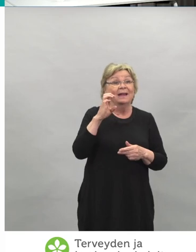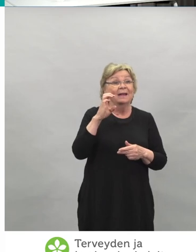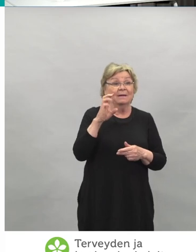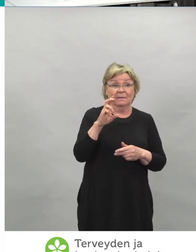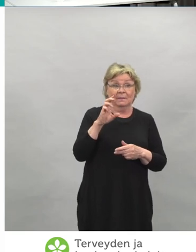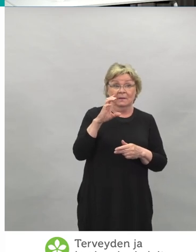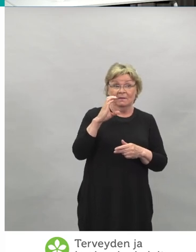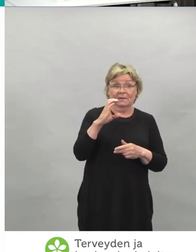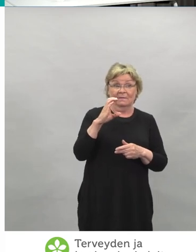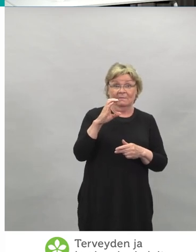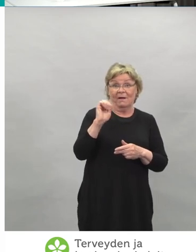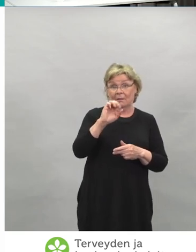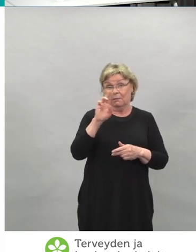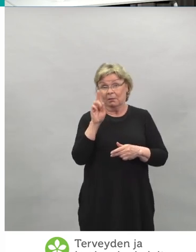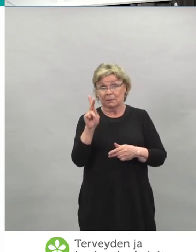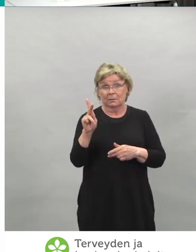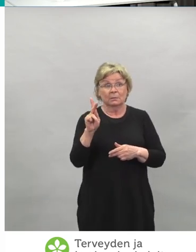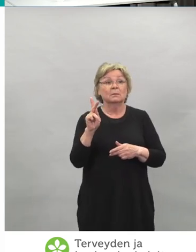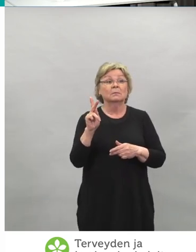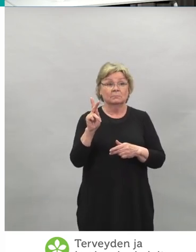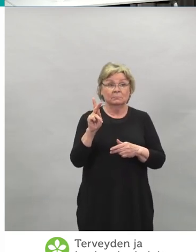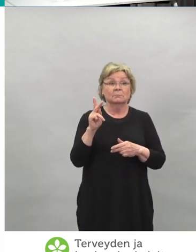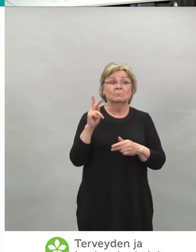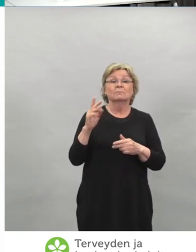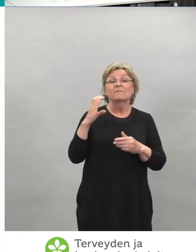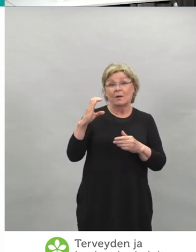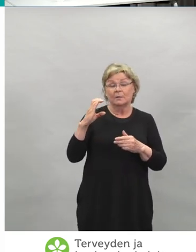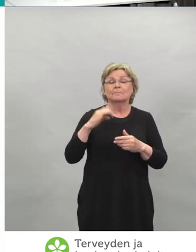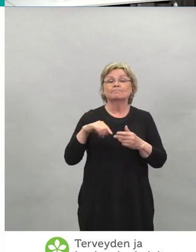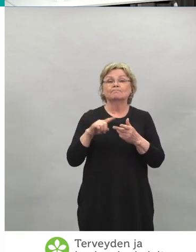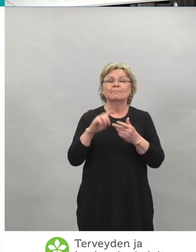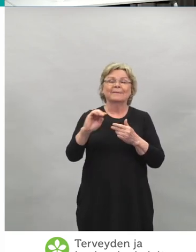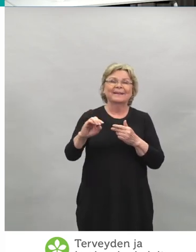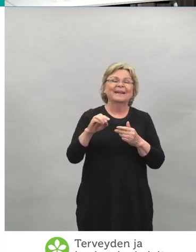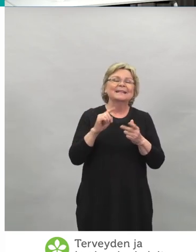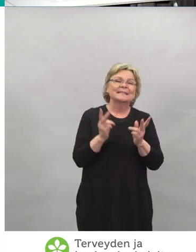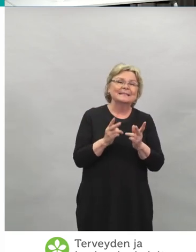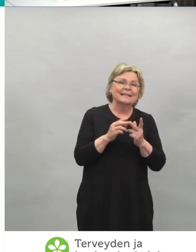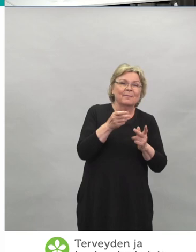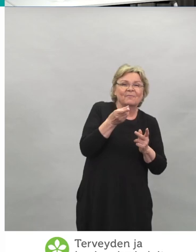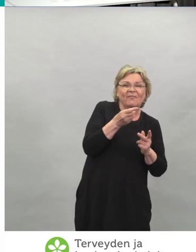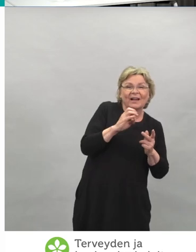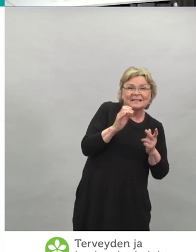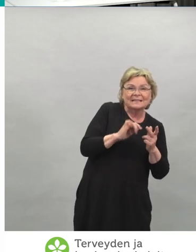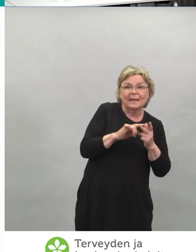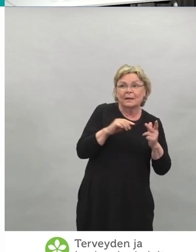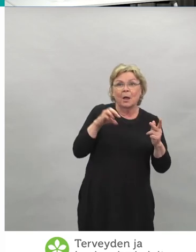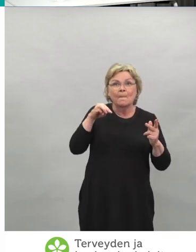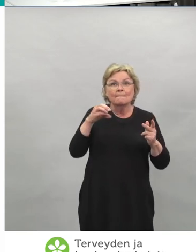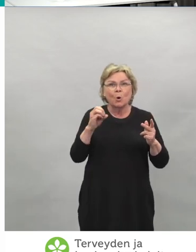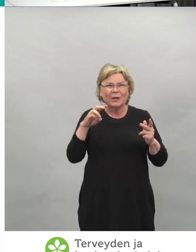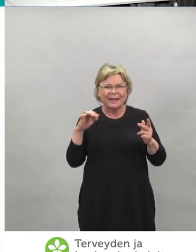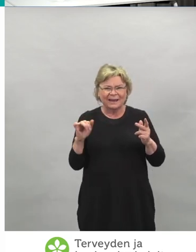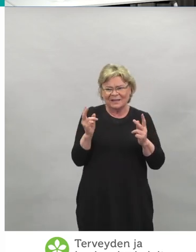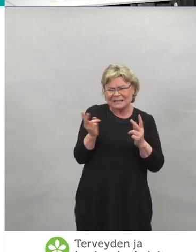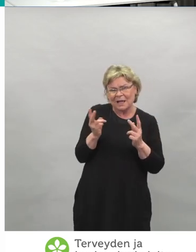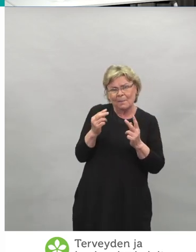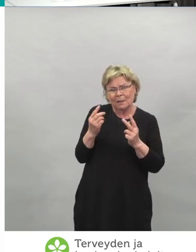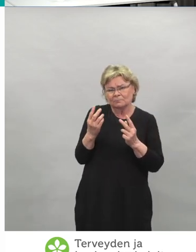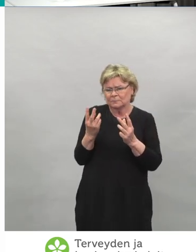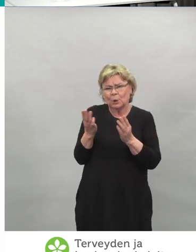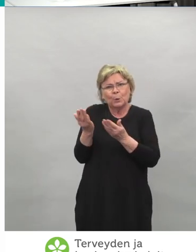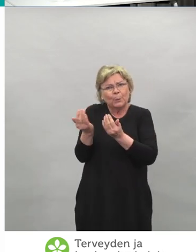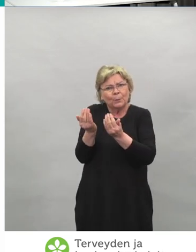joka on myöskin RNA-rokote samalla lailla kuin BioNTech-Pfizerin Comirnaty ja Modernan rokote. Ihan vielä